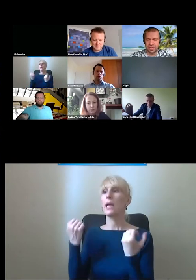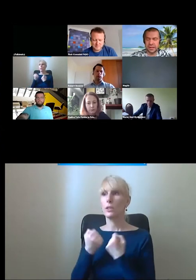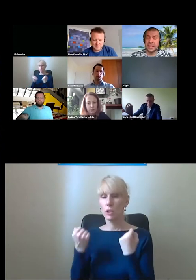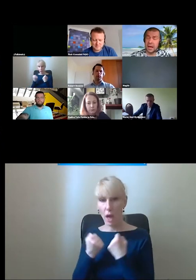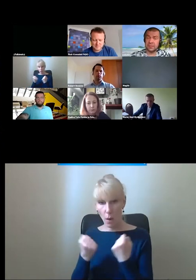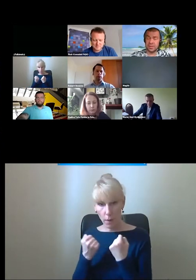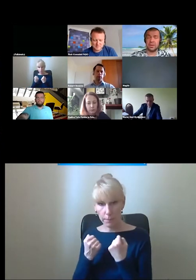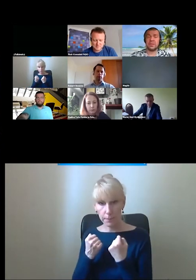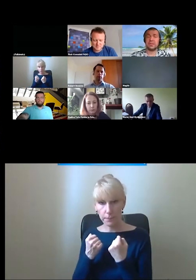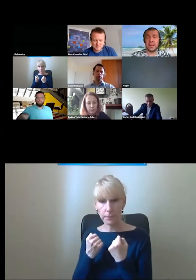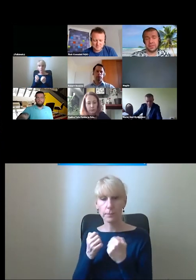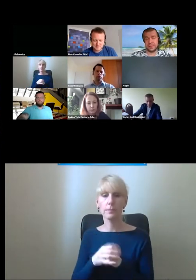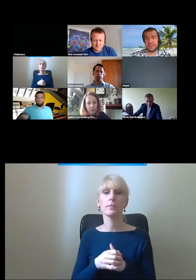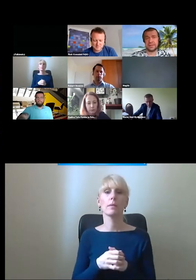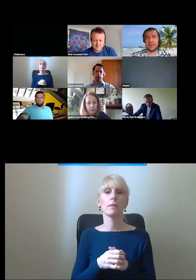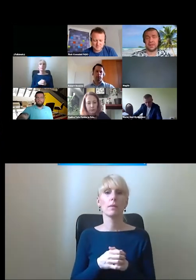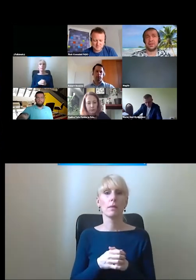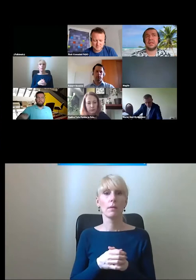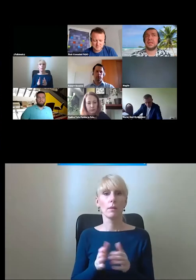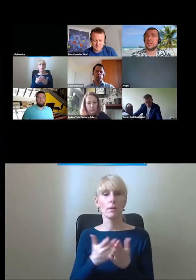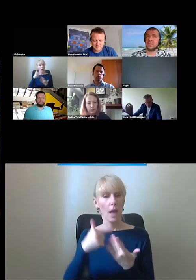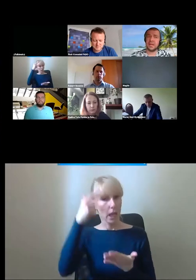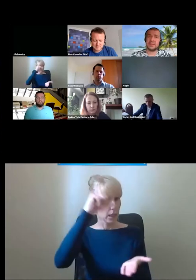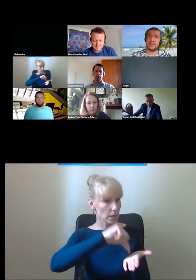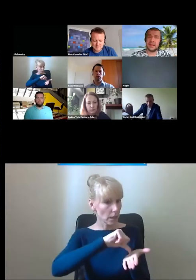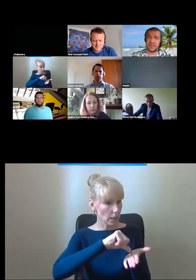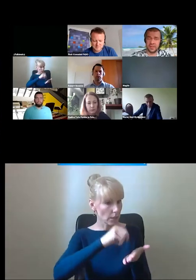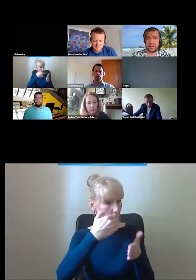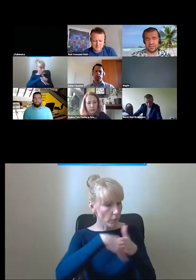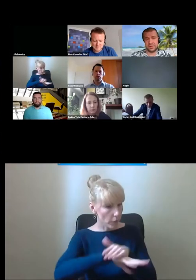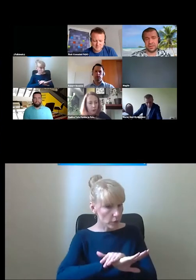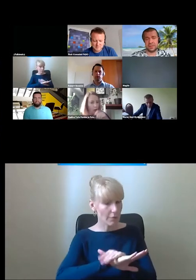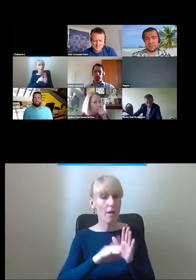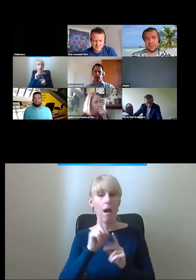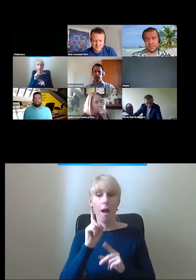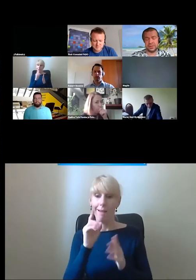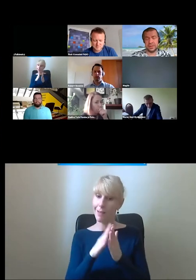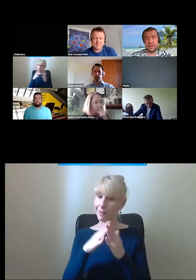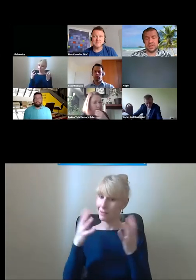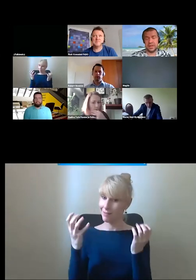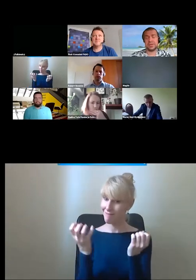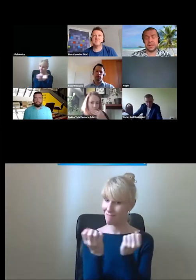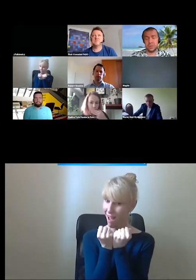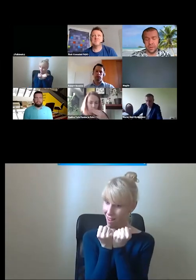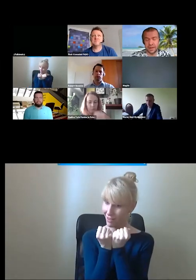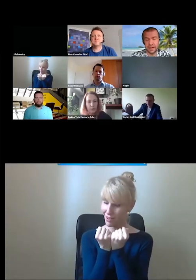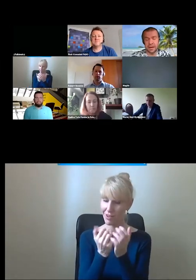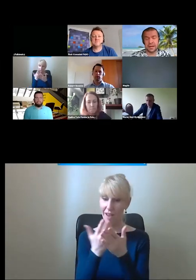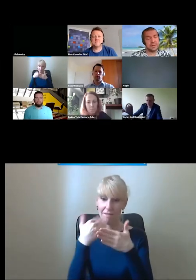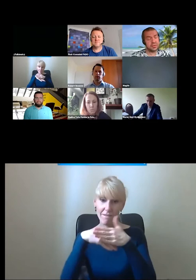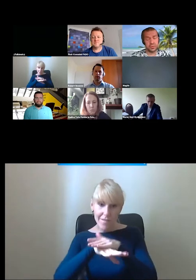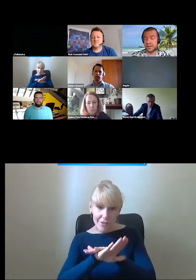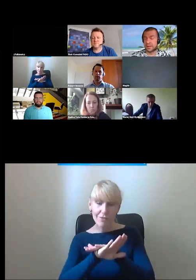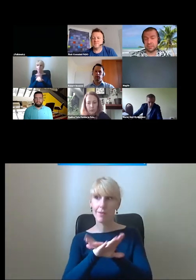oczywiście, ale wiesz co, da się wyjść z centralnego, natomiast znalezienie tego wyjścia w kwestii oznakowania,